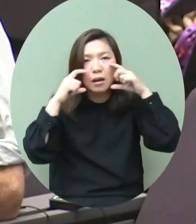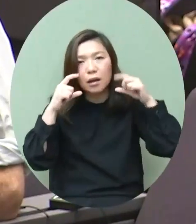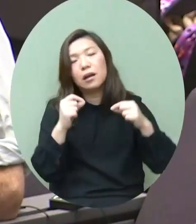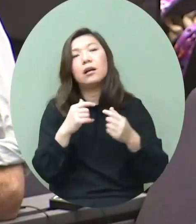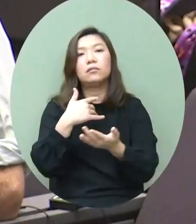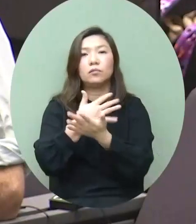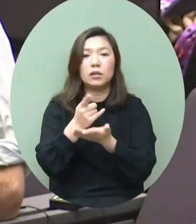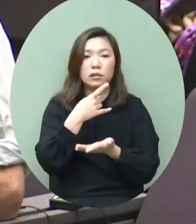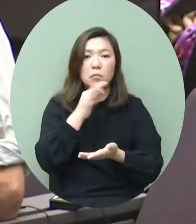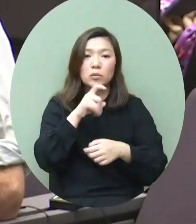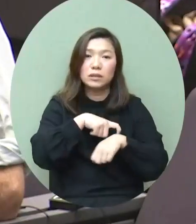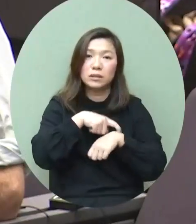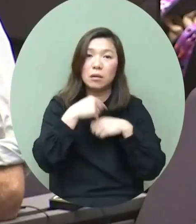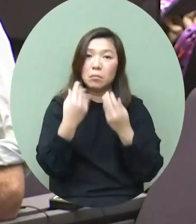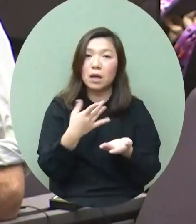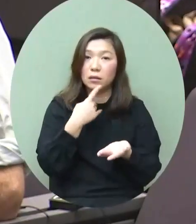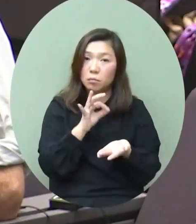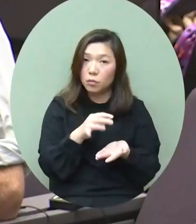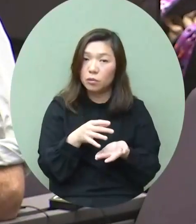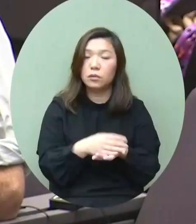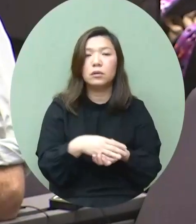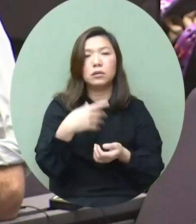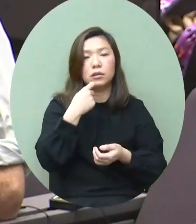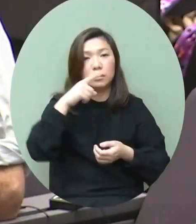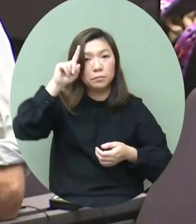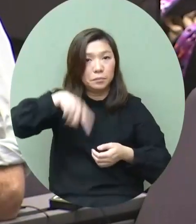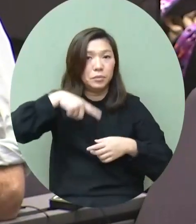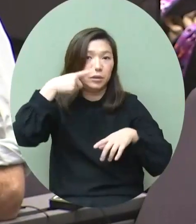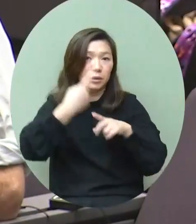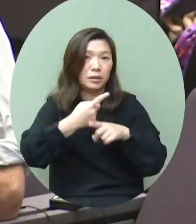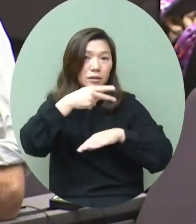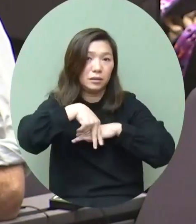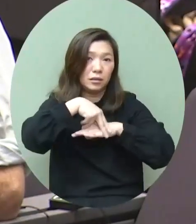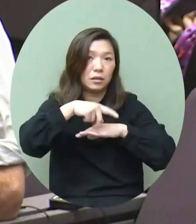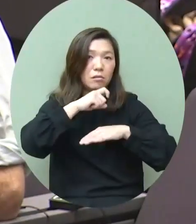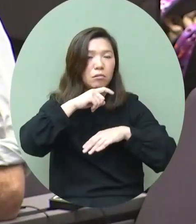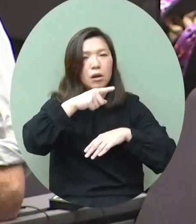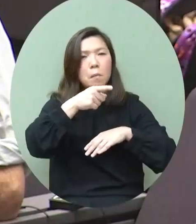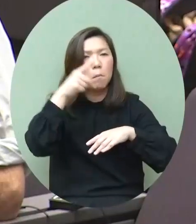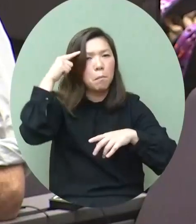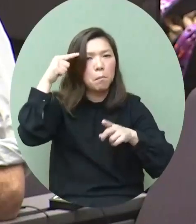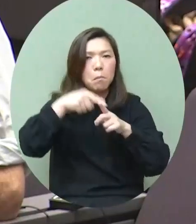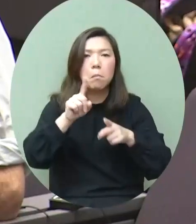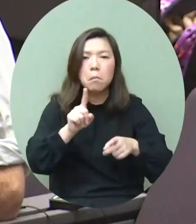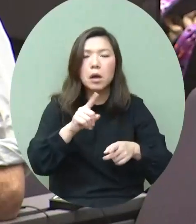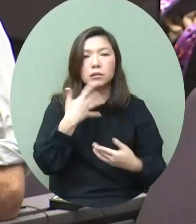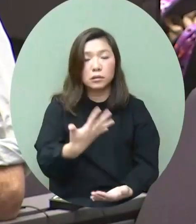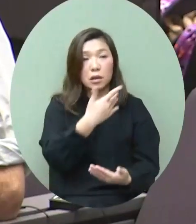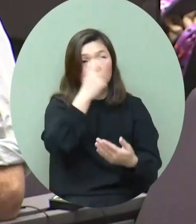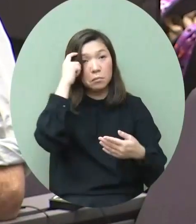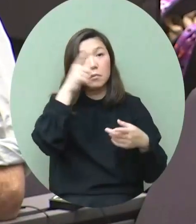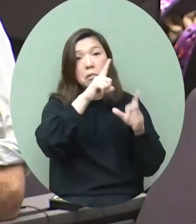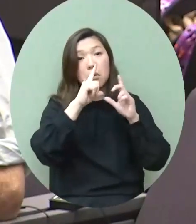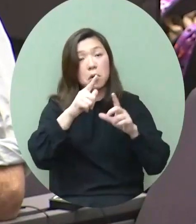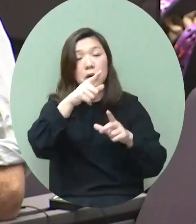有沒有一些提供時間表呀或者實行這些措施的指標令到市民知道政府的計劃和方